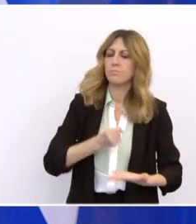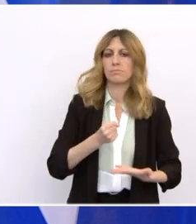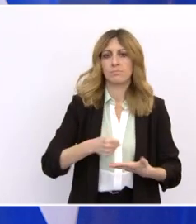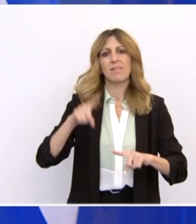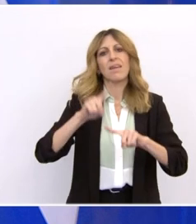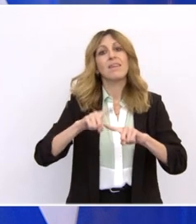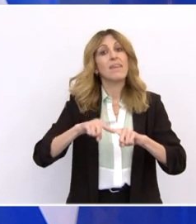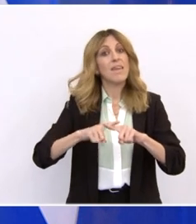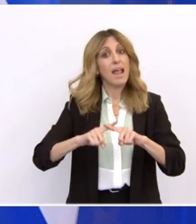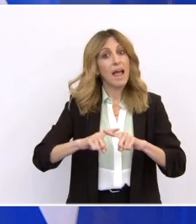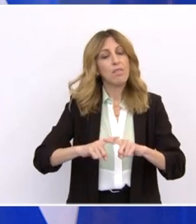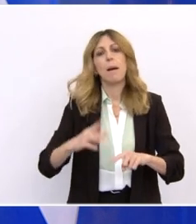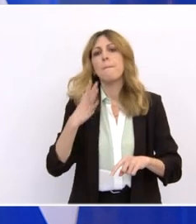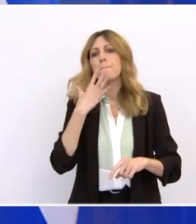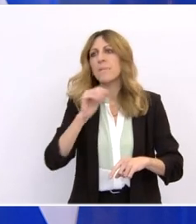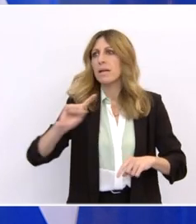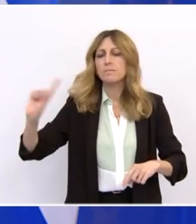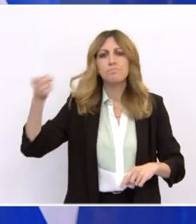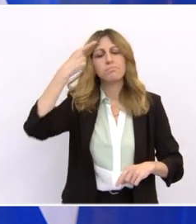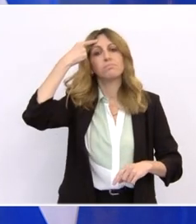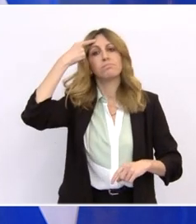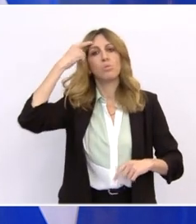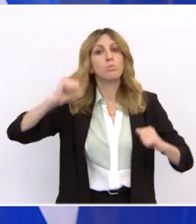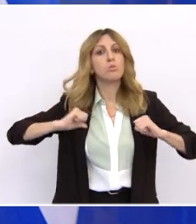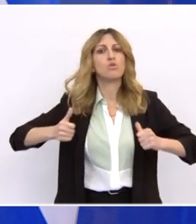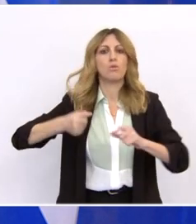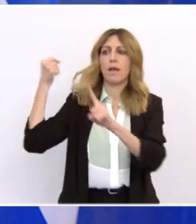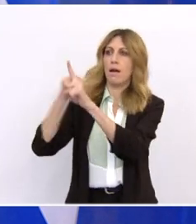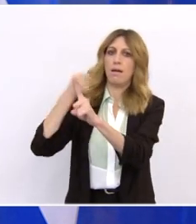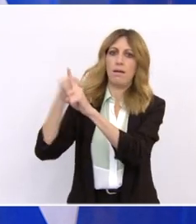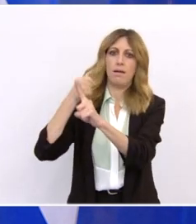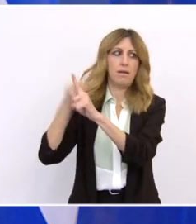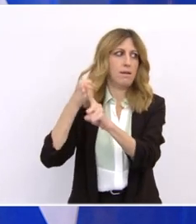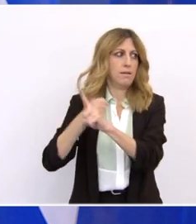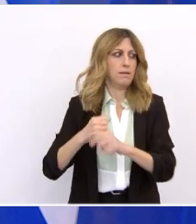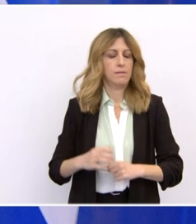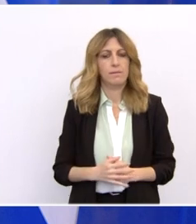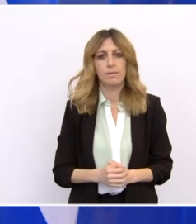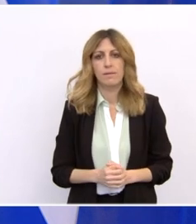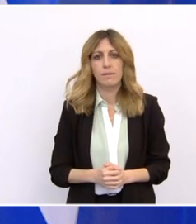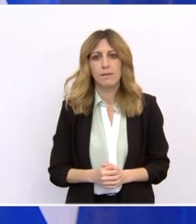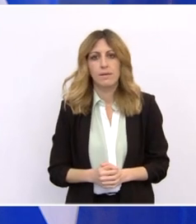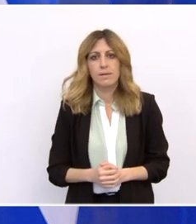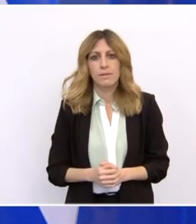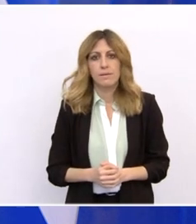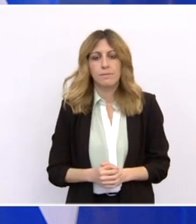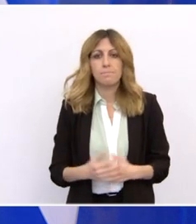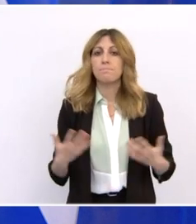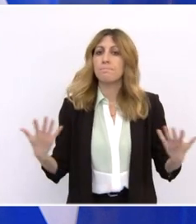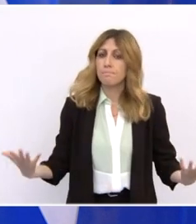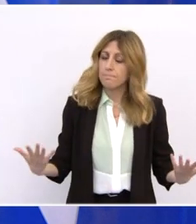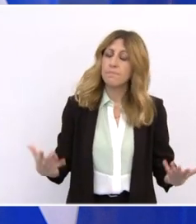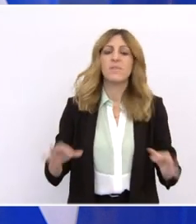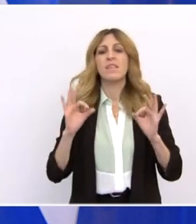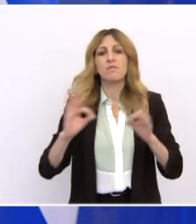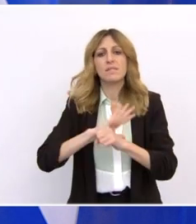Πρόκειται ουσιαστικά για την άλλη όψη της υγειονομικής κρίσης και ένα παράδειγμα